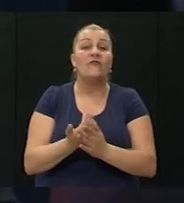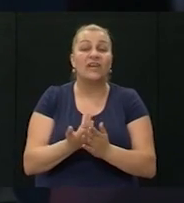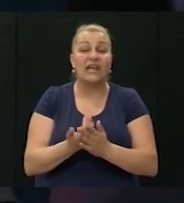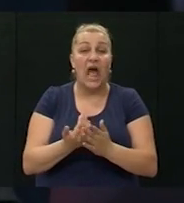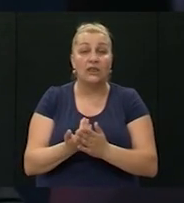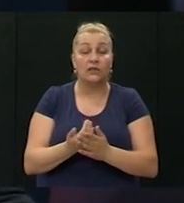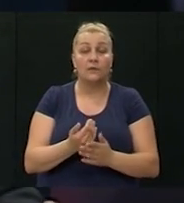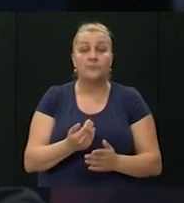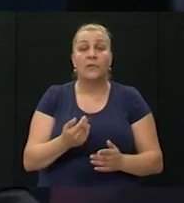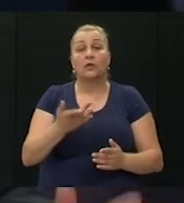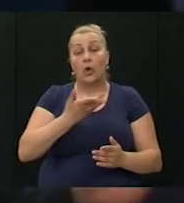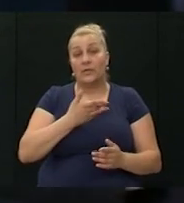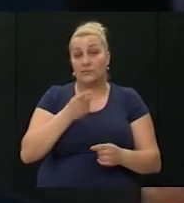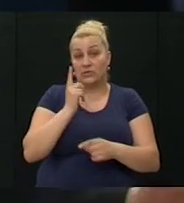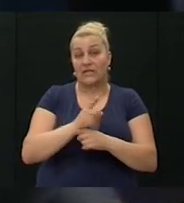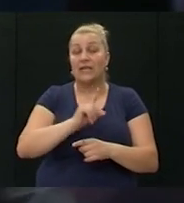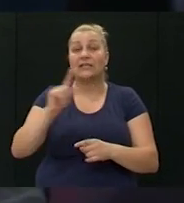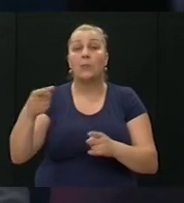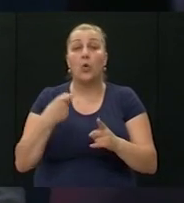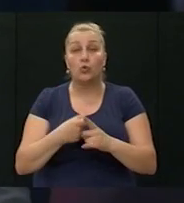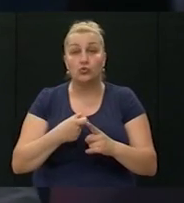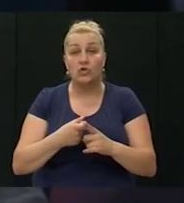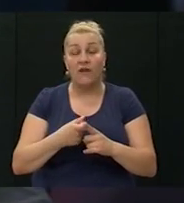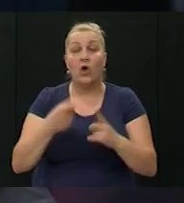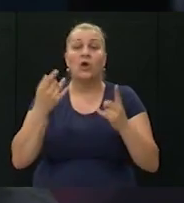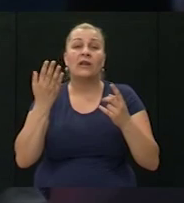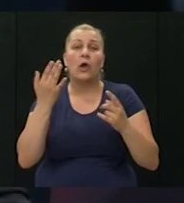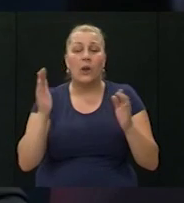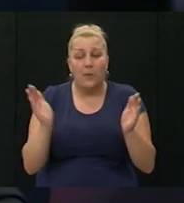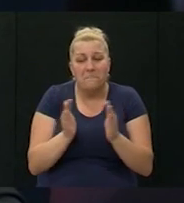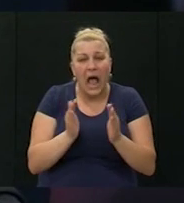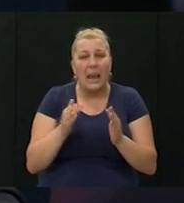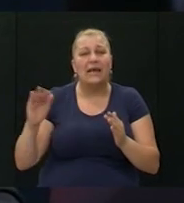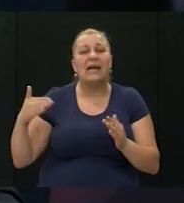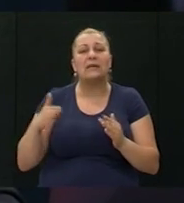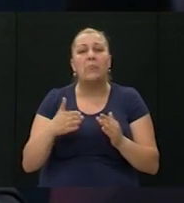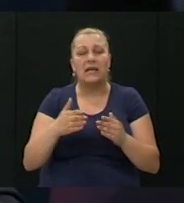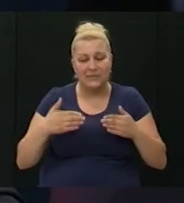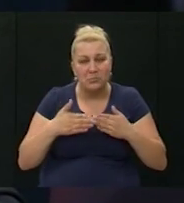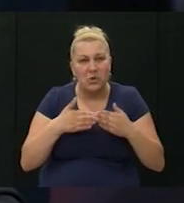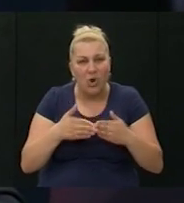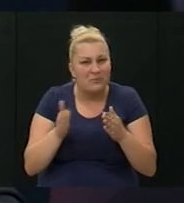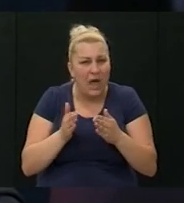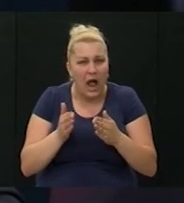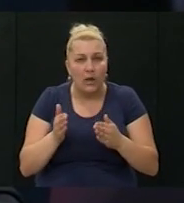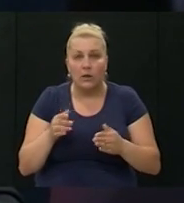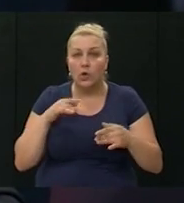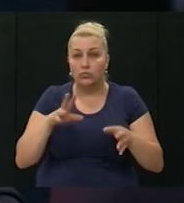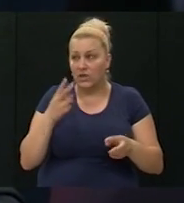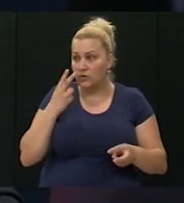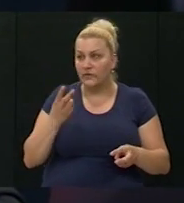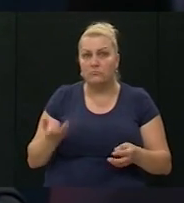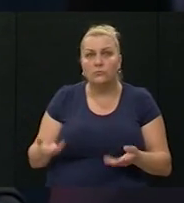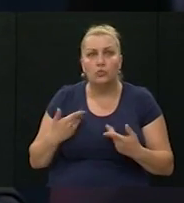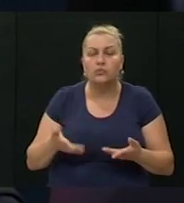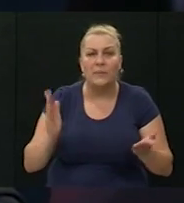Novi Grad, data nam je zadaća da idemo na Kruševo, tamo nekoliko onih malih ribarica čeka i sad kad su ljudi vidjeli